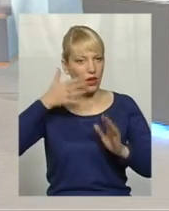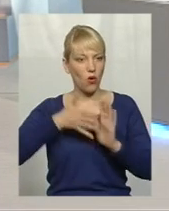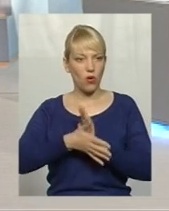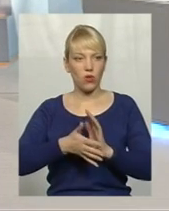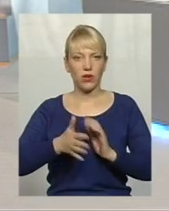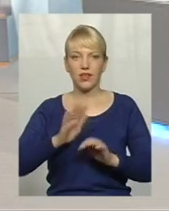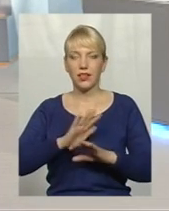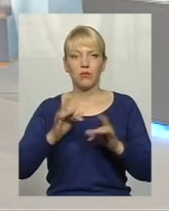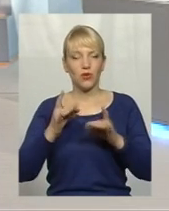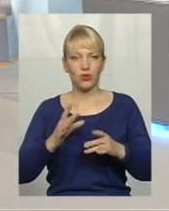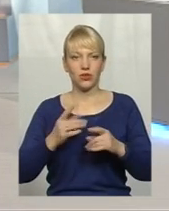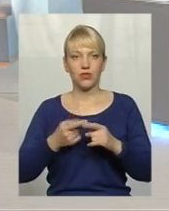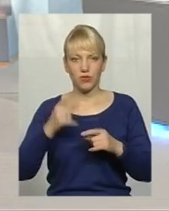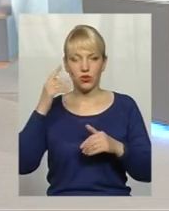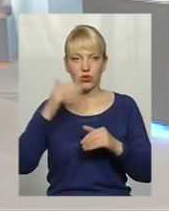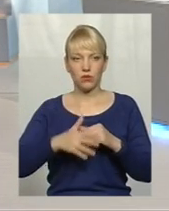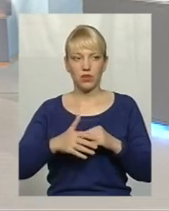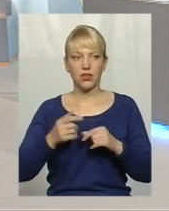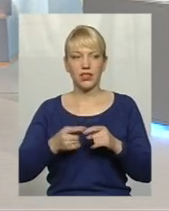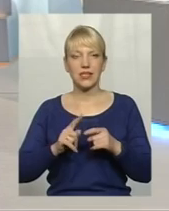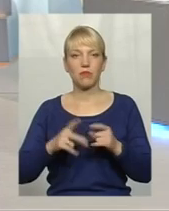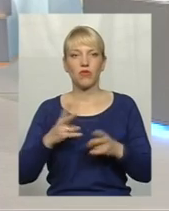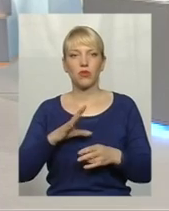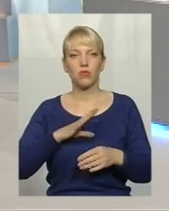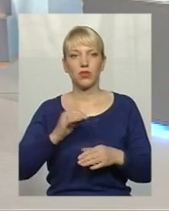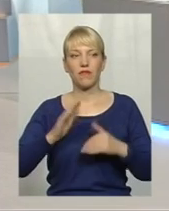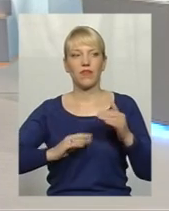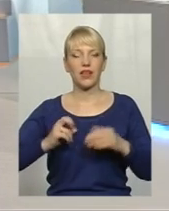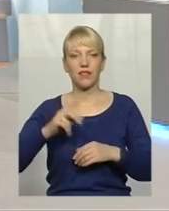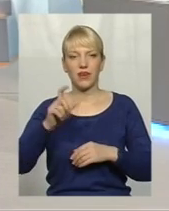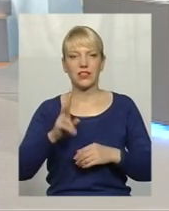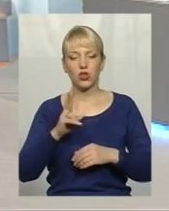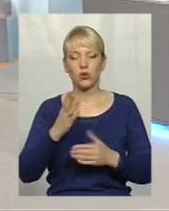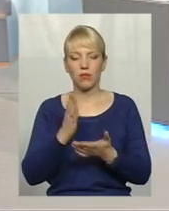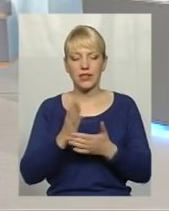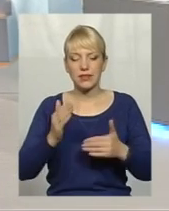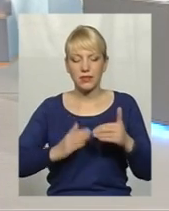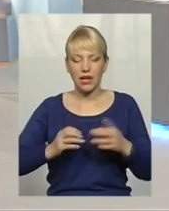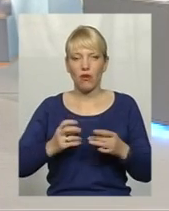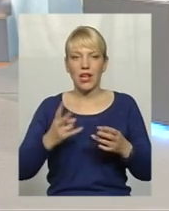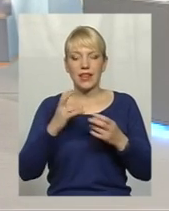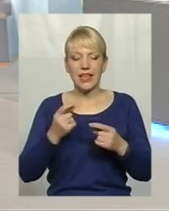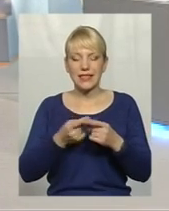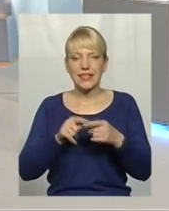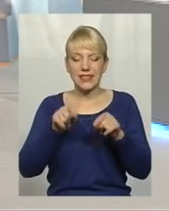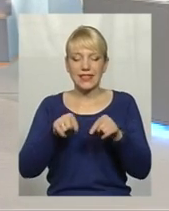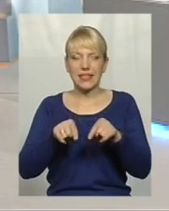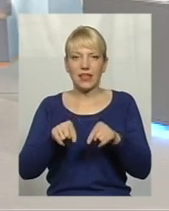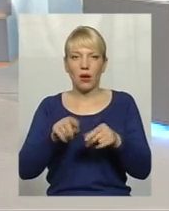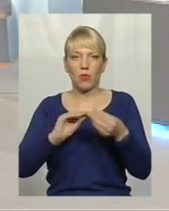Не просто, розумієте, тут він більше... Тобто це має бути фахівець, який має спеціалізуватися саме на цій проблемі.